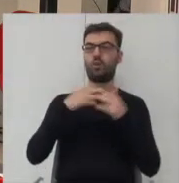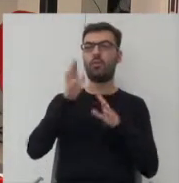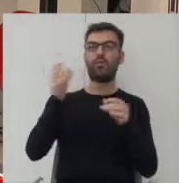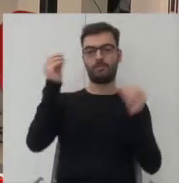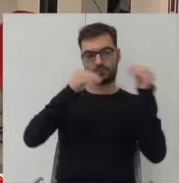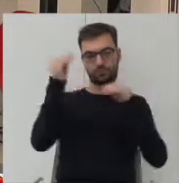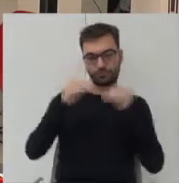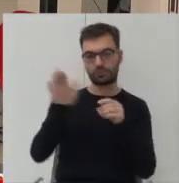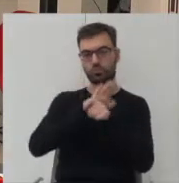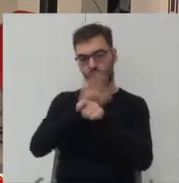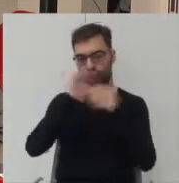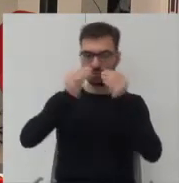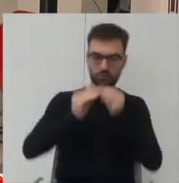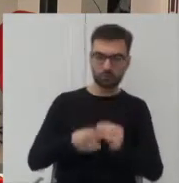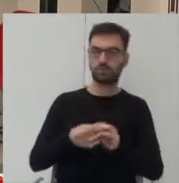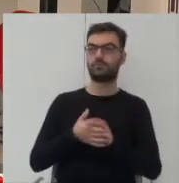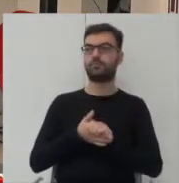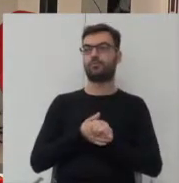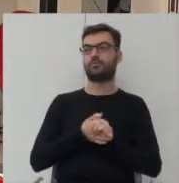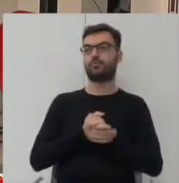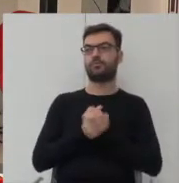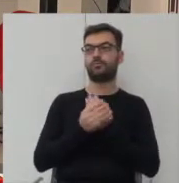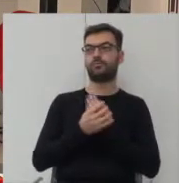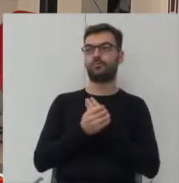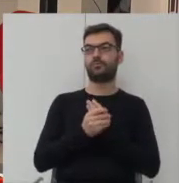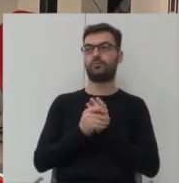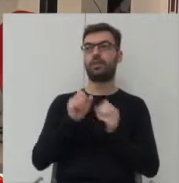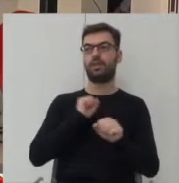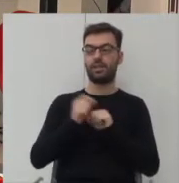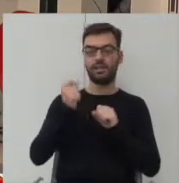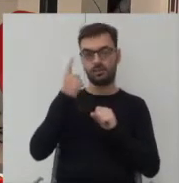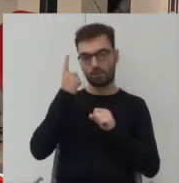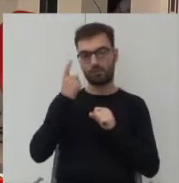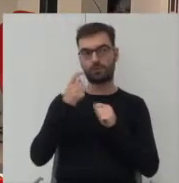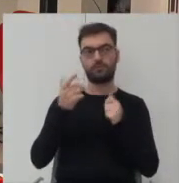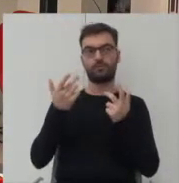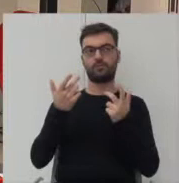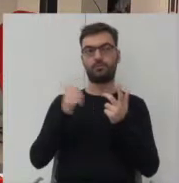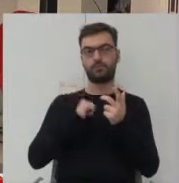gospodarczą Otóż konkretyzuje się taka idea żeby